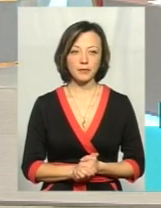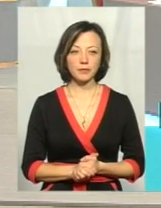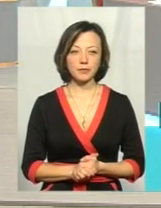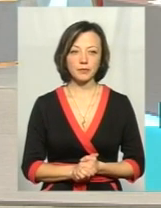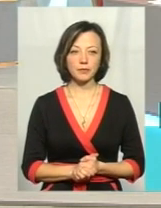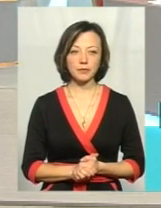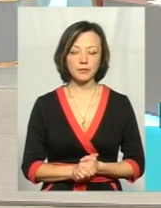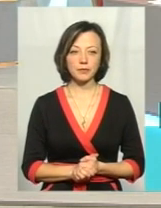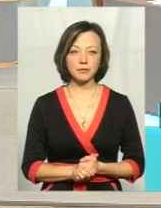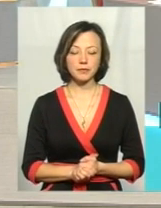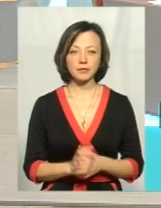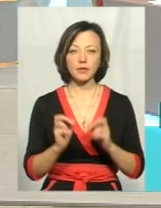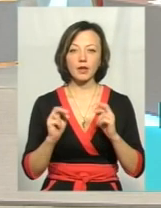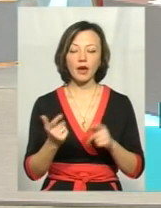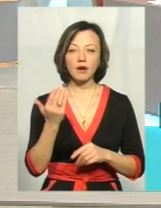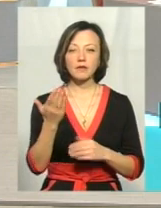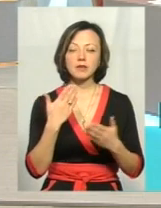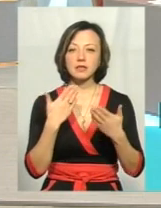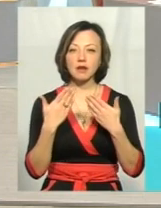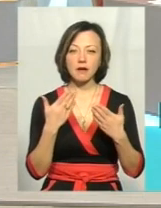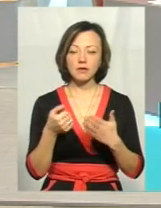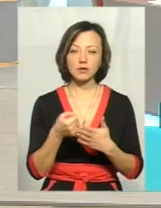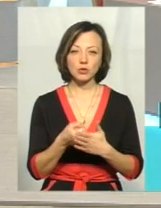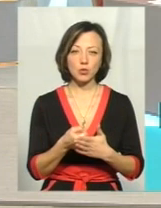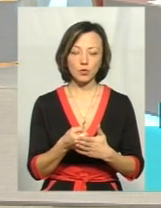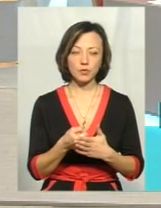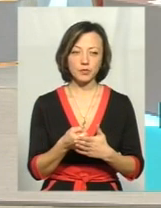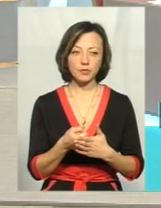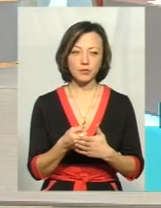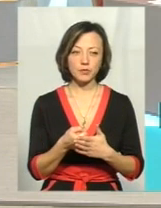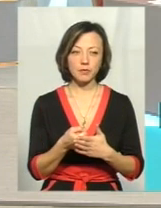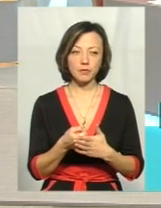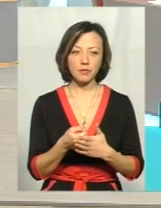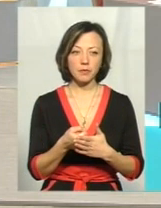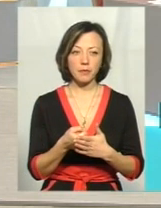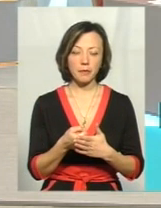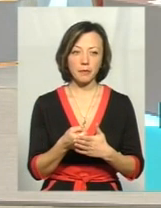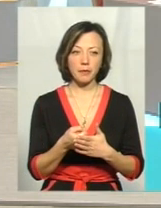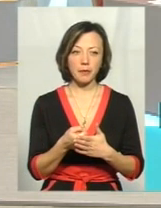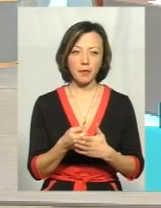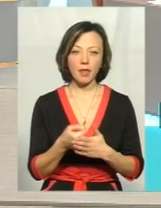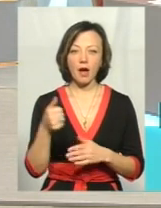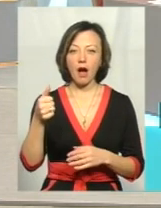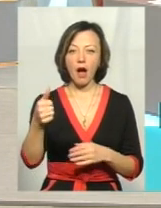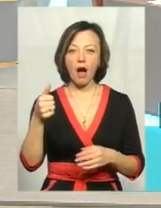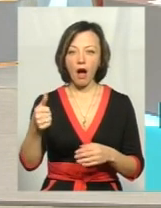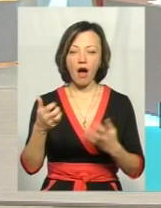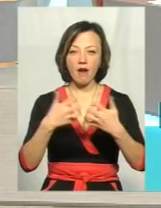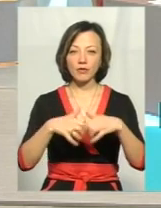Як він ставиться до автоматів, які розставлені по всій